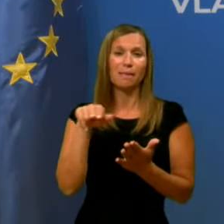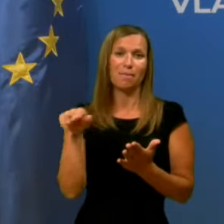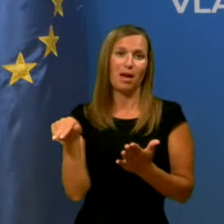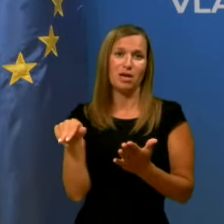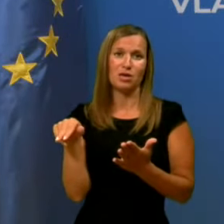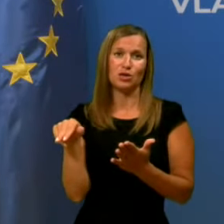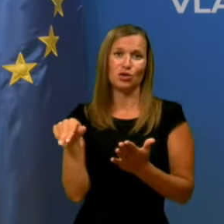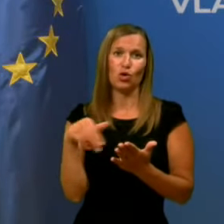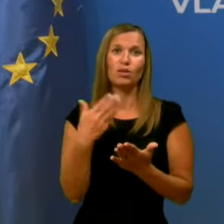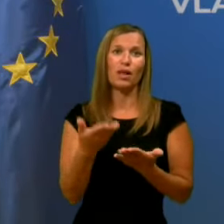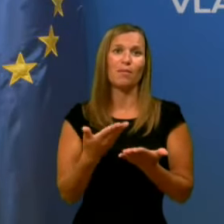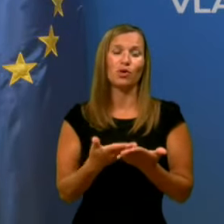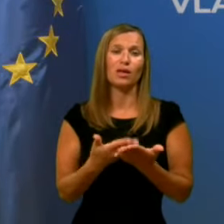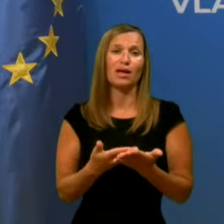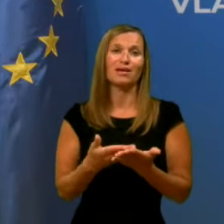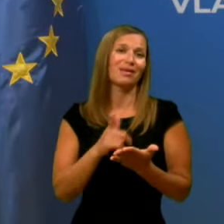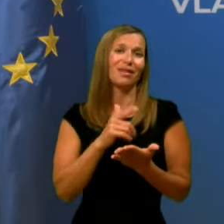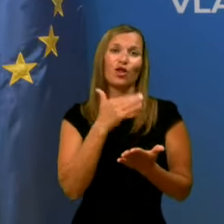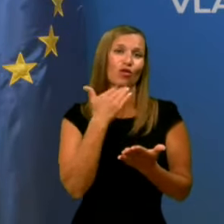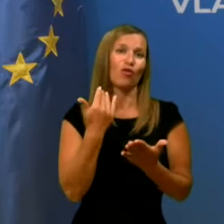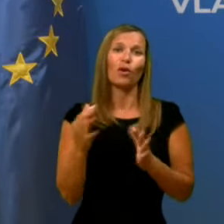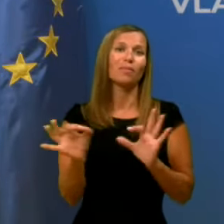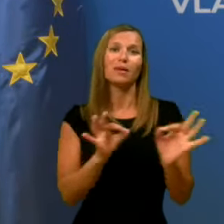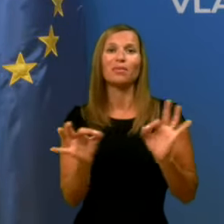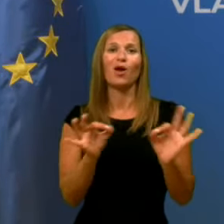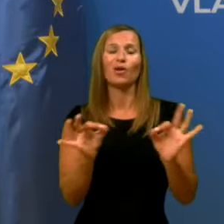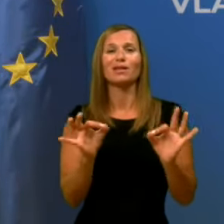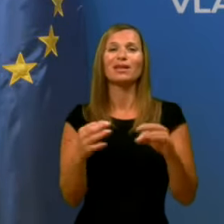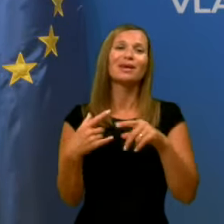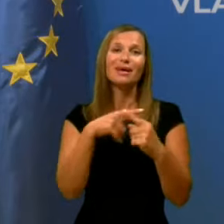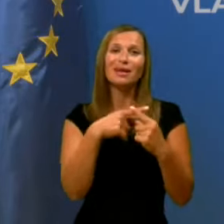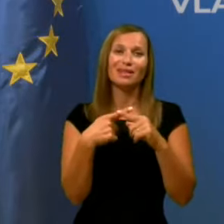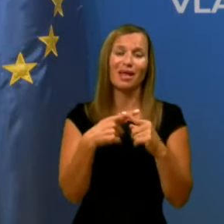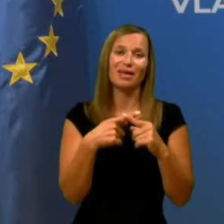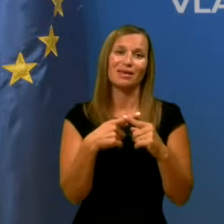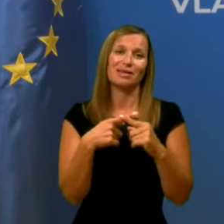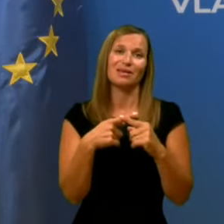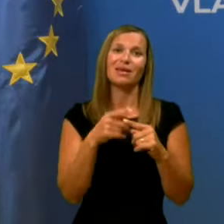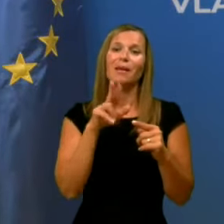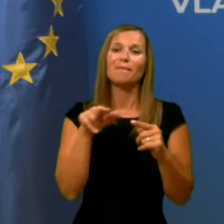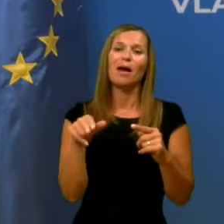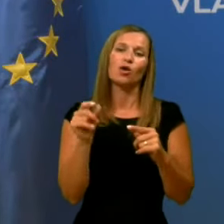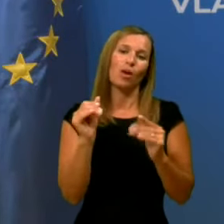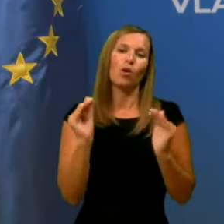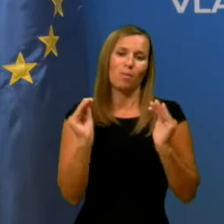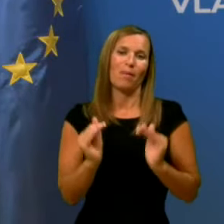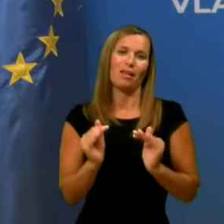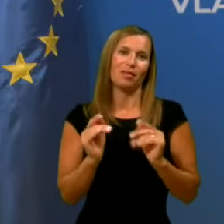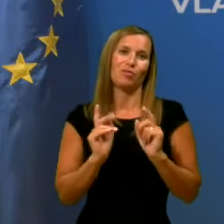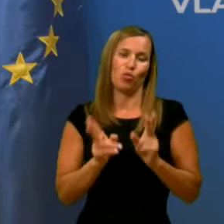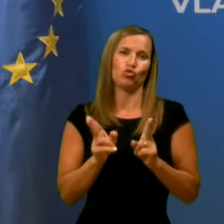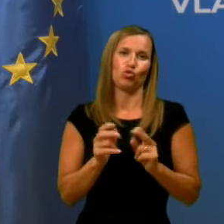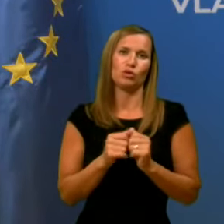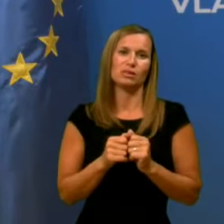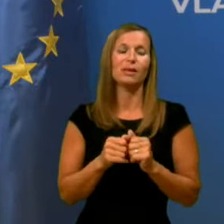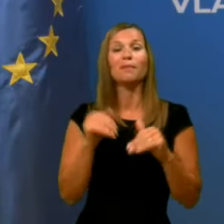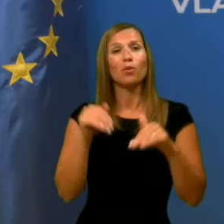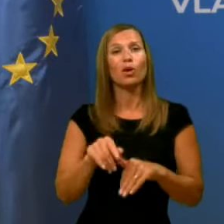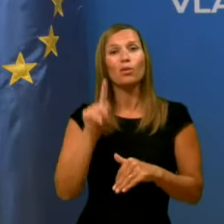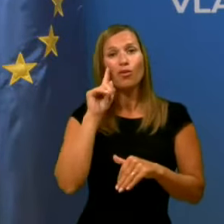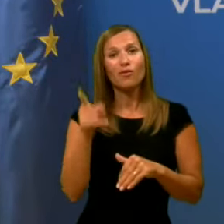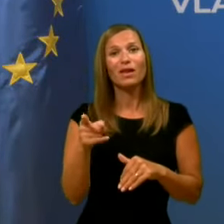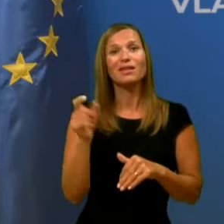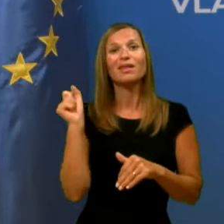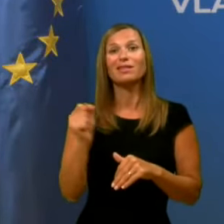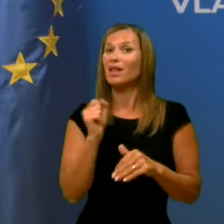nezadostno pripravljenih kriterijev v rokah nekaj manj vzvodov. Namreč vedeti je treba, da